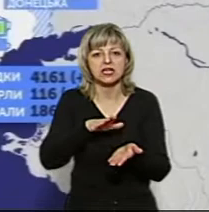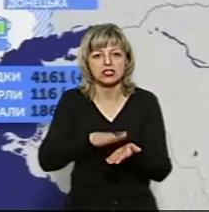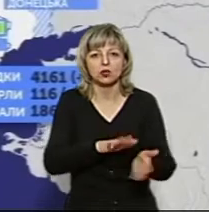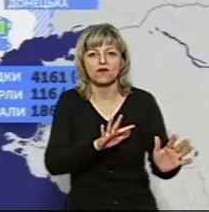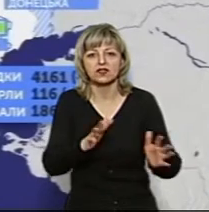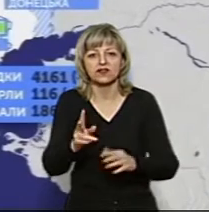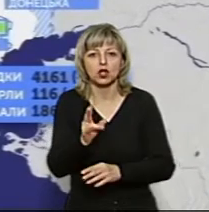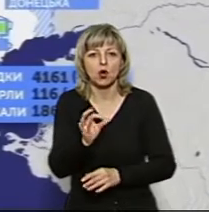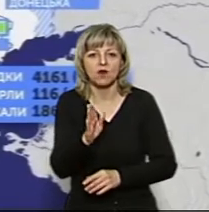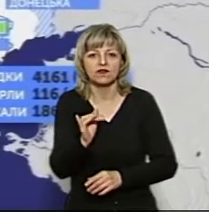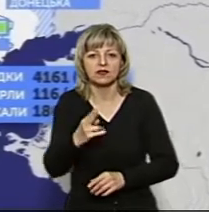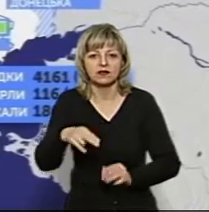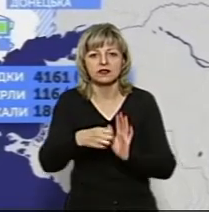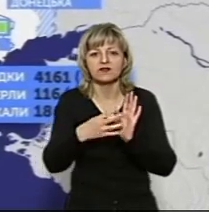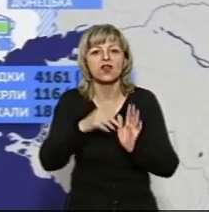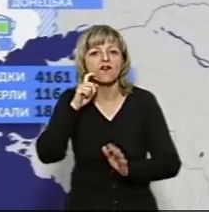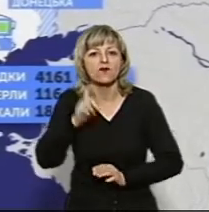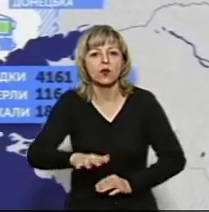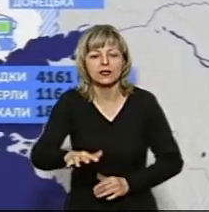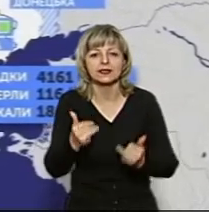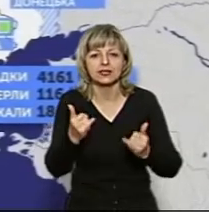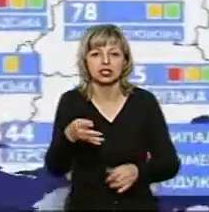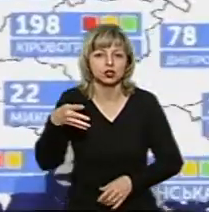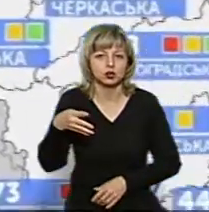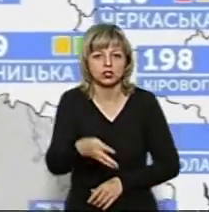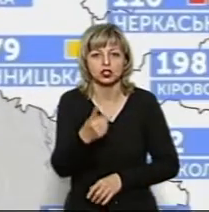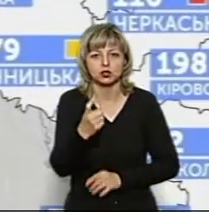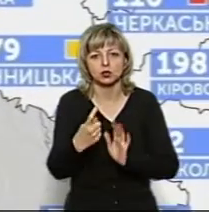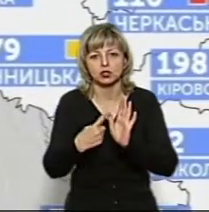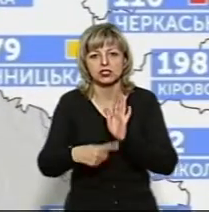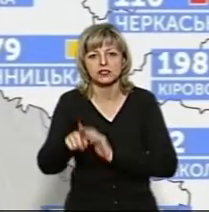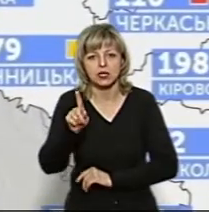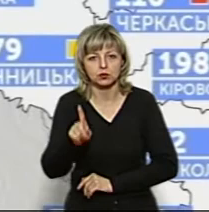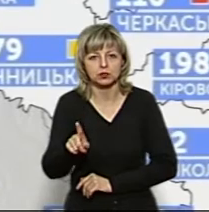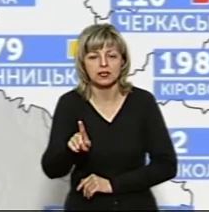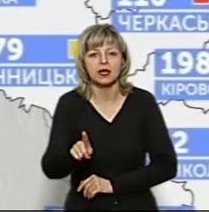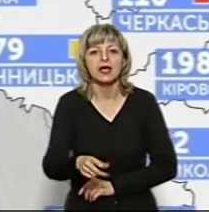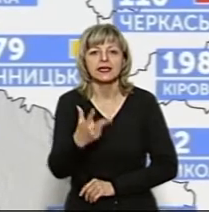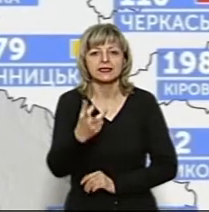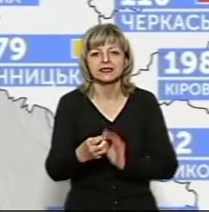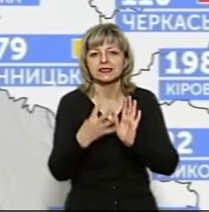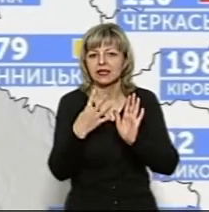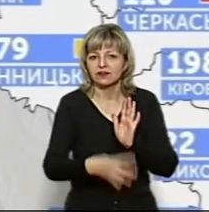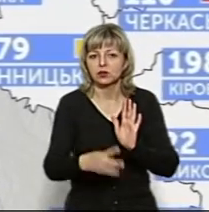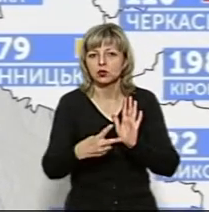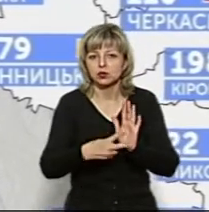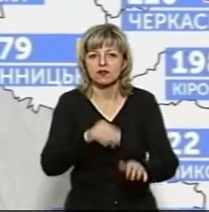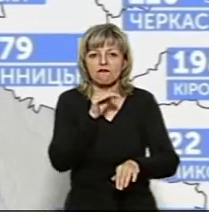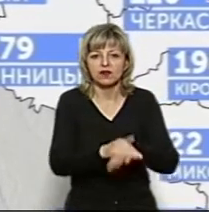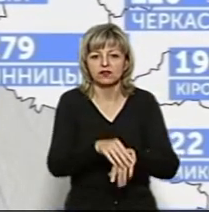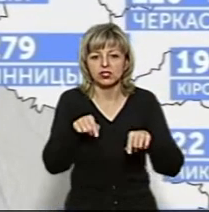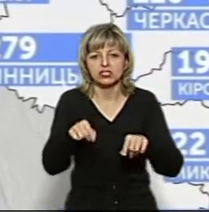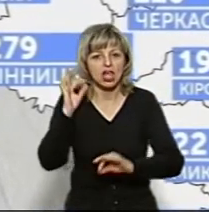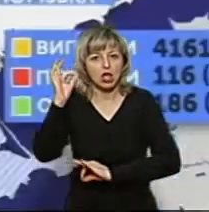випадків COVID-19 в Україні нині 4161. З них 397 виявили